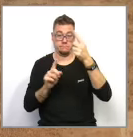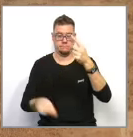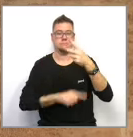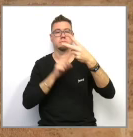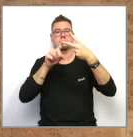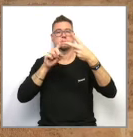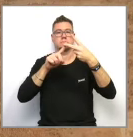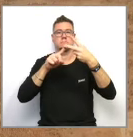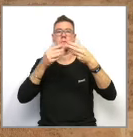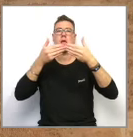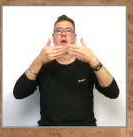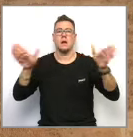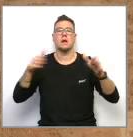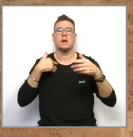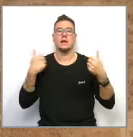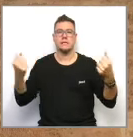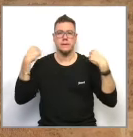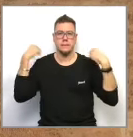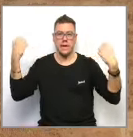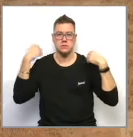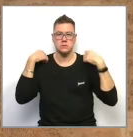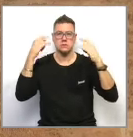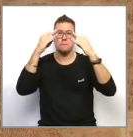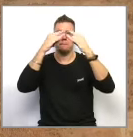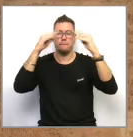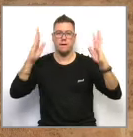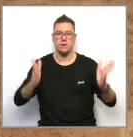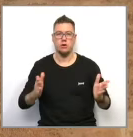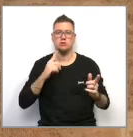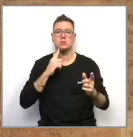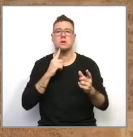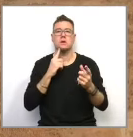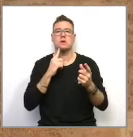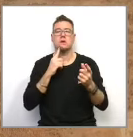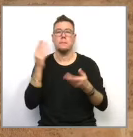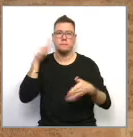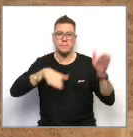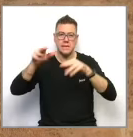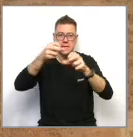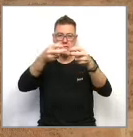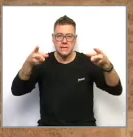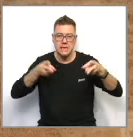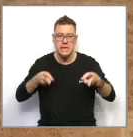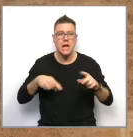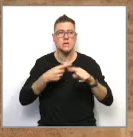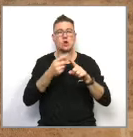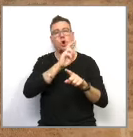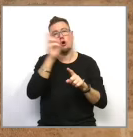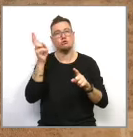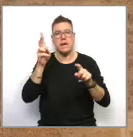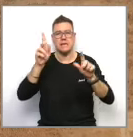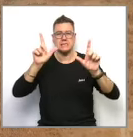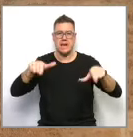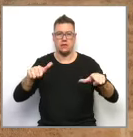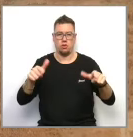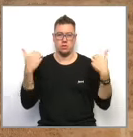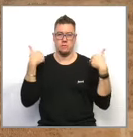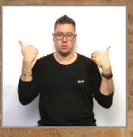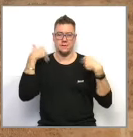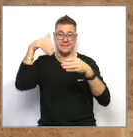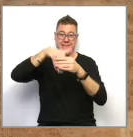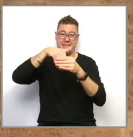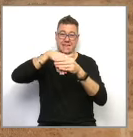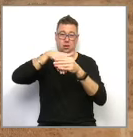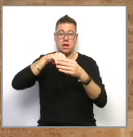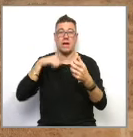s'obrin els gimnasos, pavilons, poliesportius, piscines i altres instal·lacions esportives d'interior a